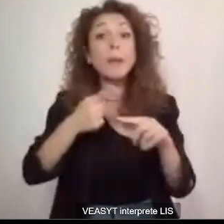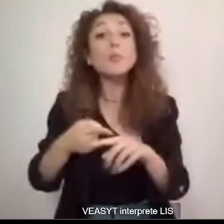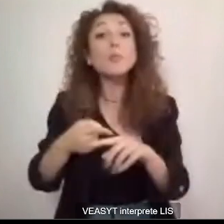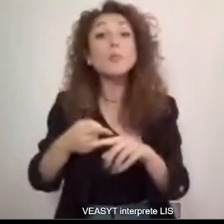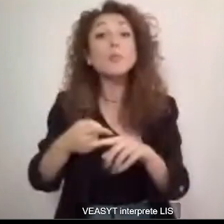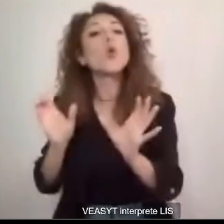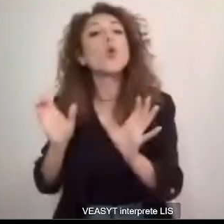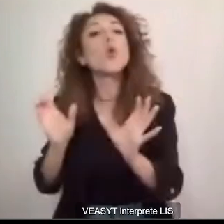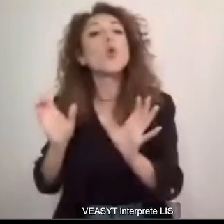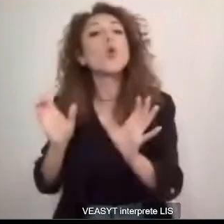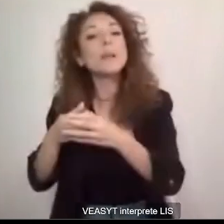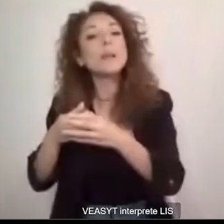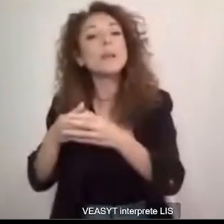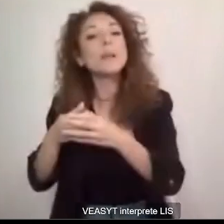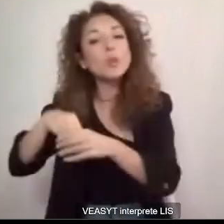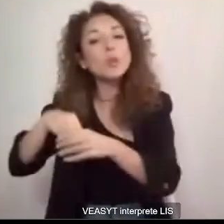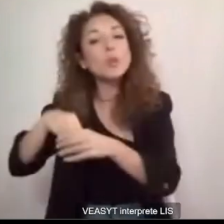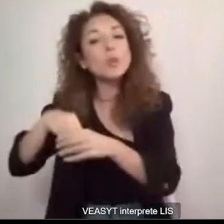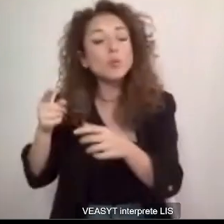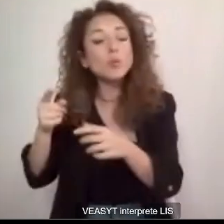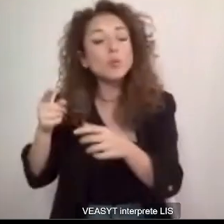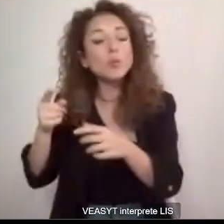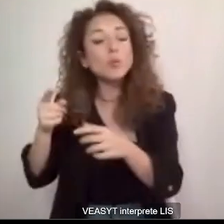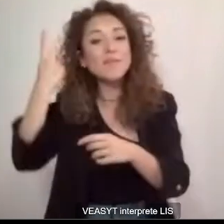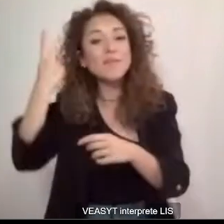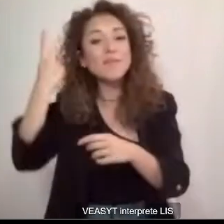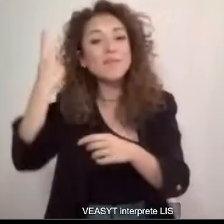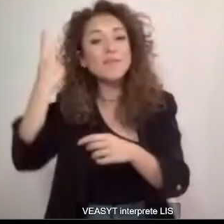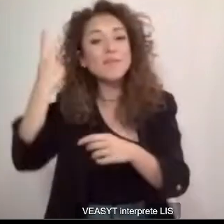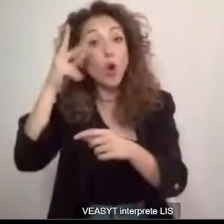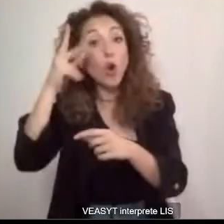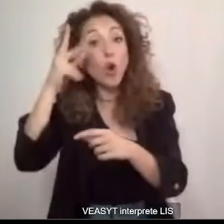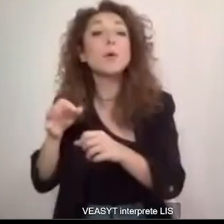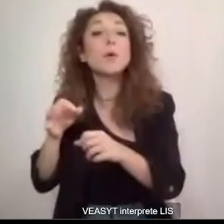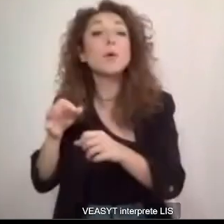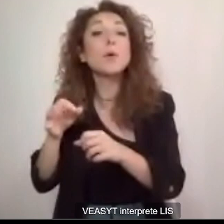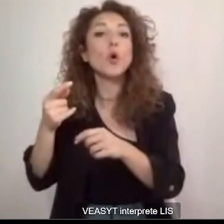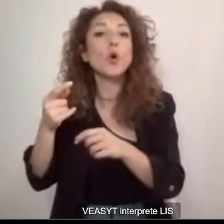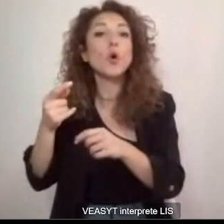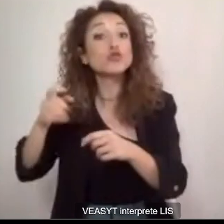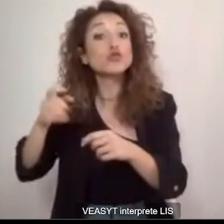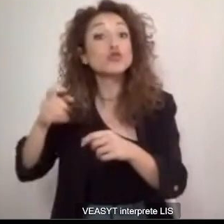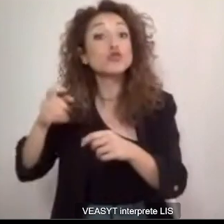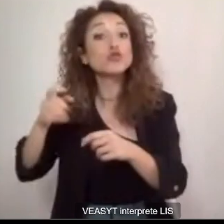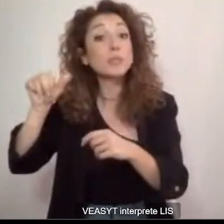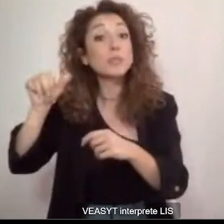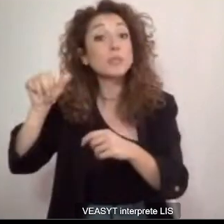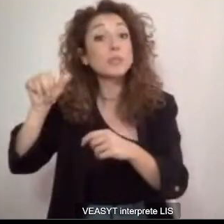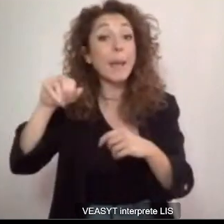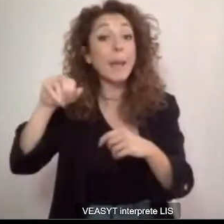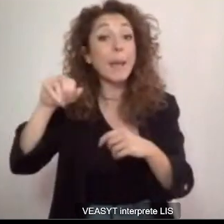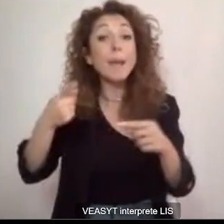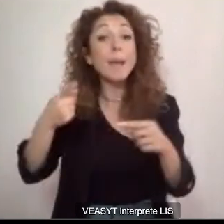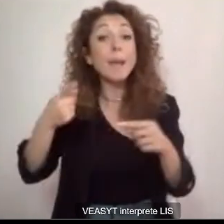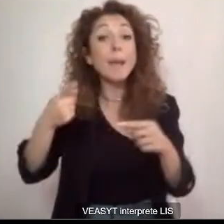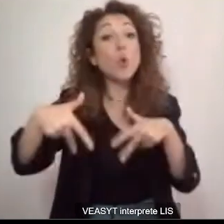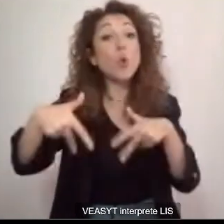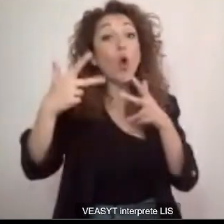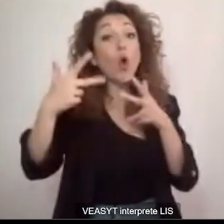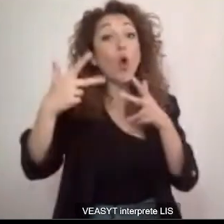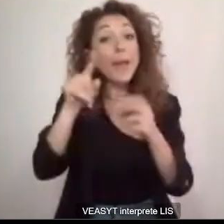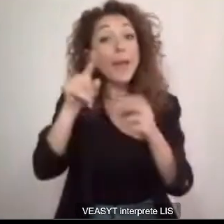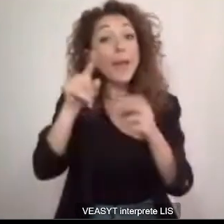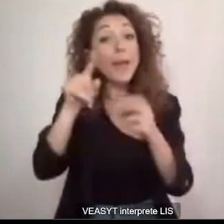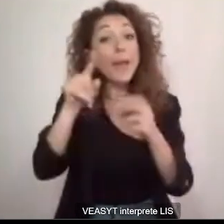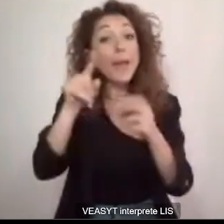Arnaldo Soldani dell'Università di Verona e in collegamento con noi Aldo Grassini, presidente Museo Pattile Omero